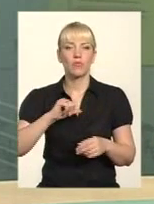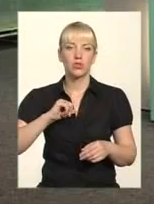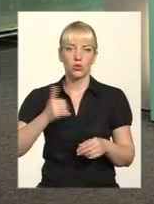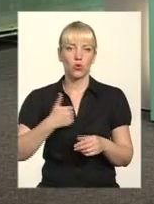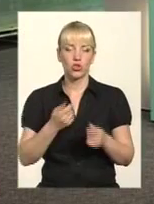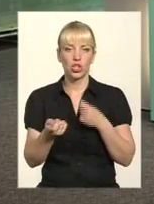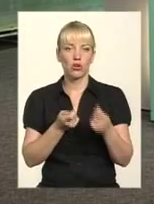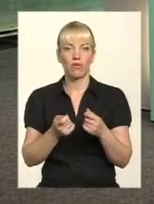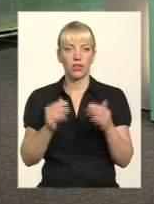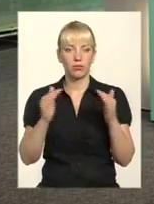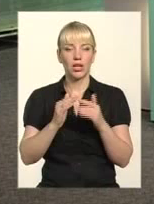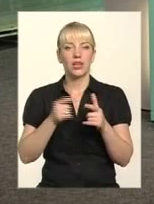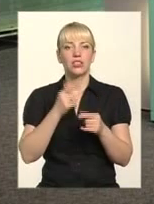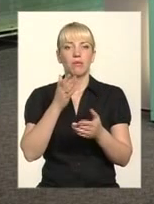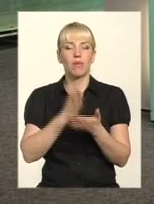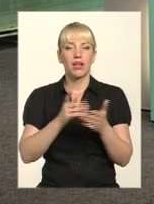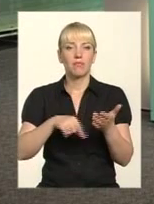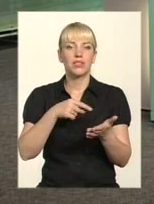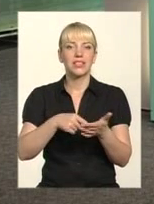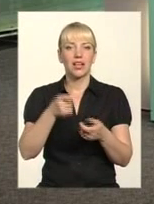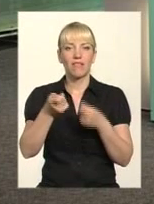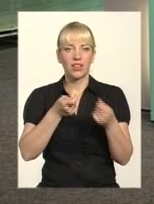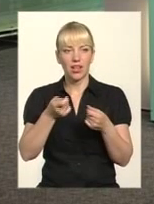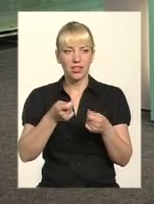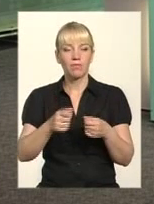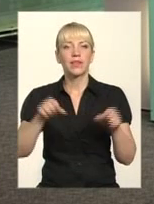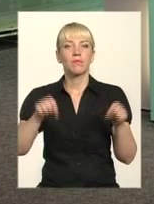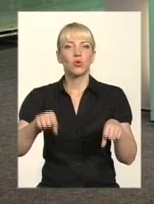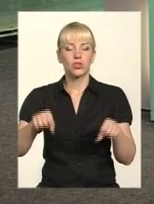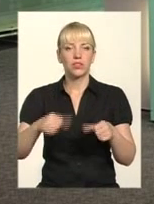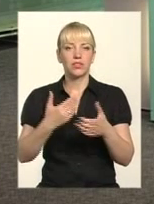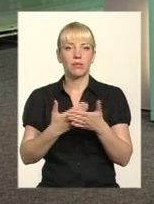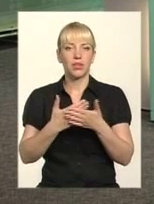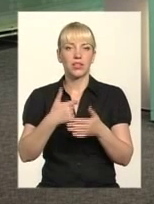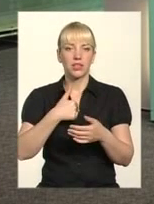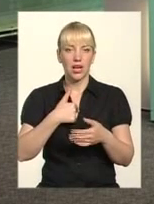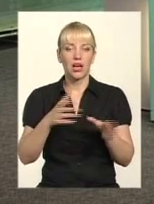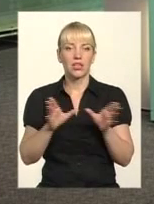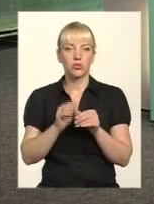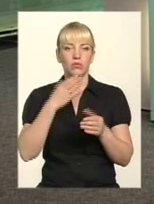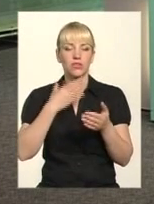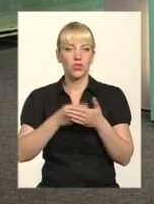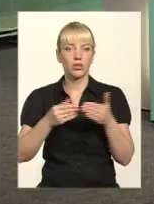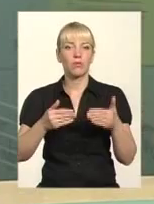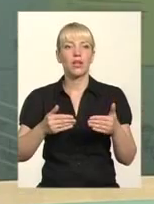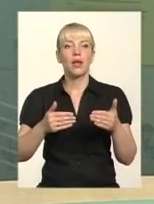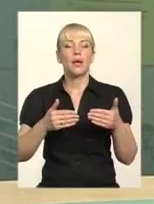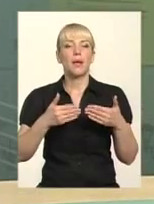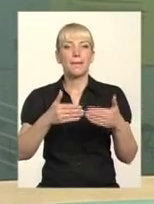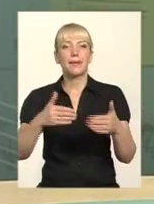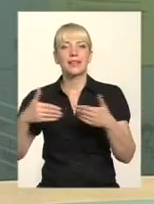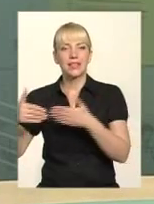Чи має міська рада можливість? От скажімо, я разом зі своїм під'їздом чи двома під'їздами